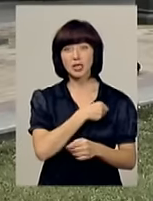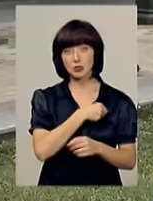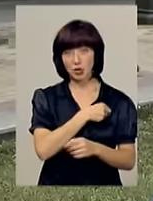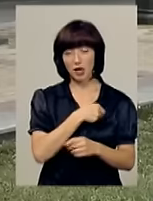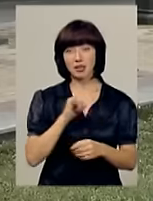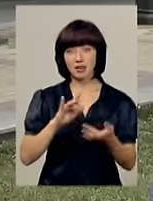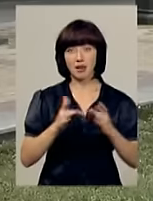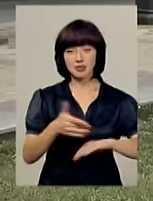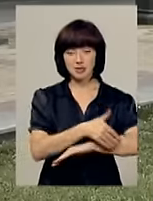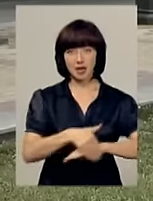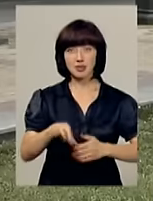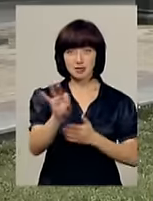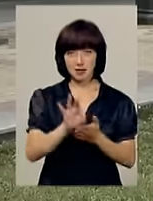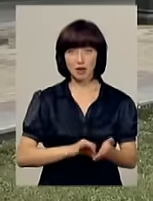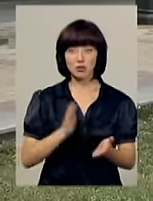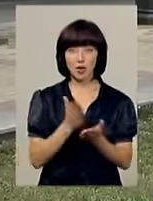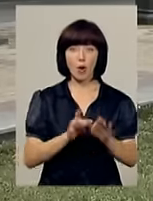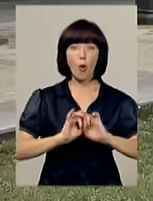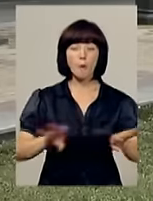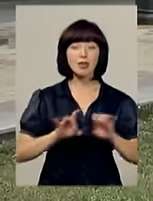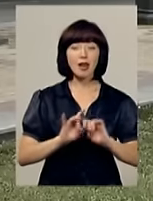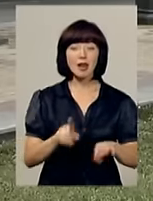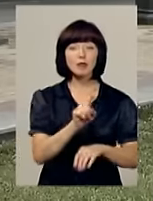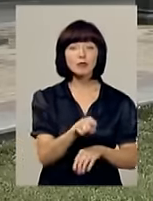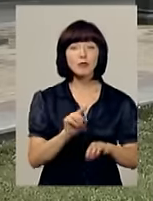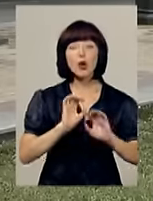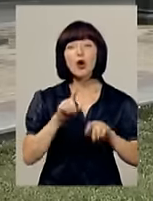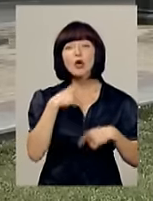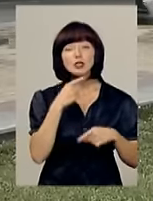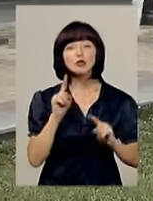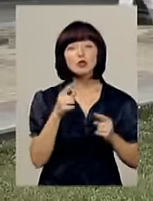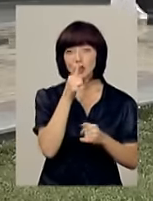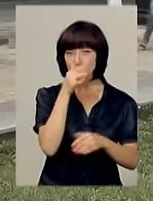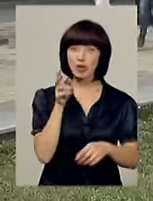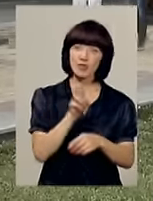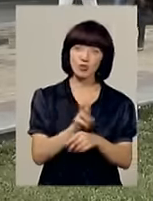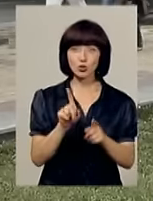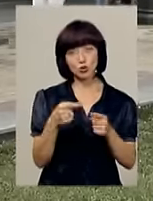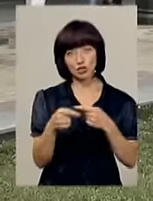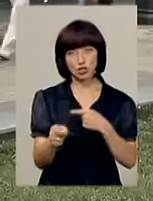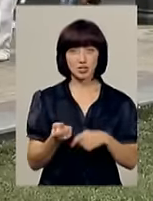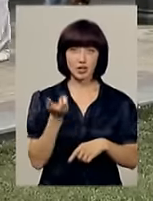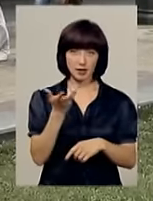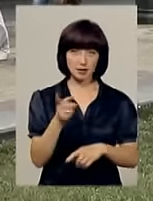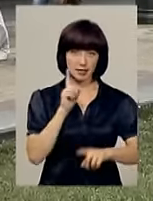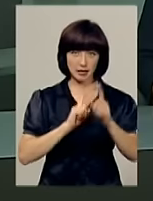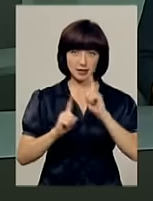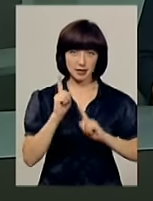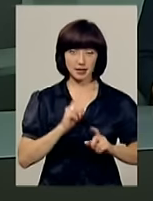І у нас на сайті одразу під інстаграфікою є коментарі депутатів, де вони пояснюють, чому вони не змогли відвідати ту чи іншу кількість засідань.